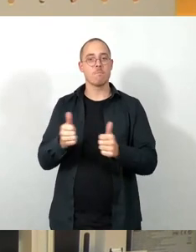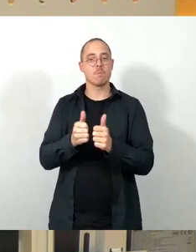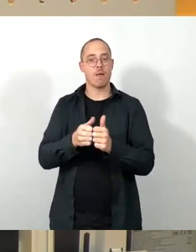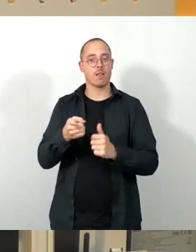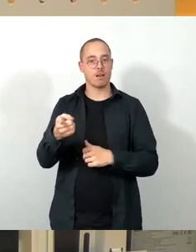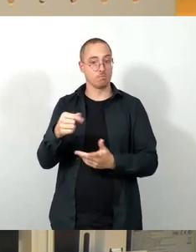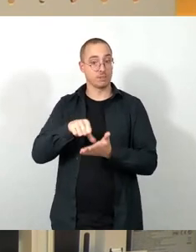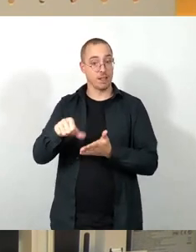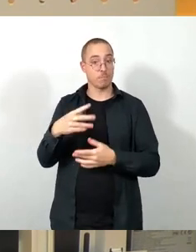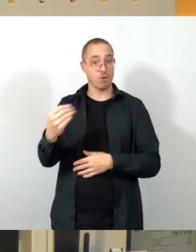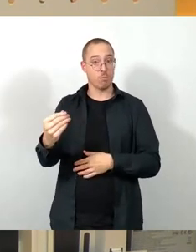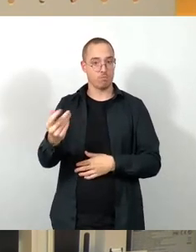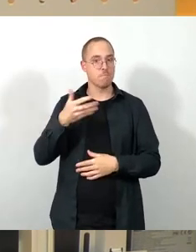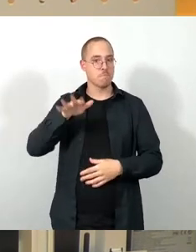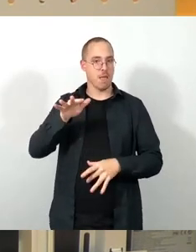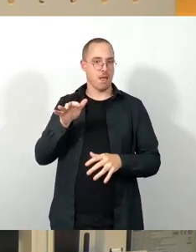es interessierte Nachbarn gibt.